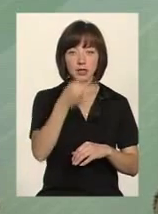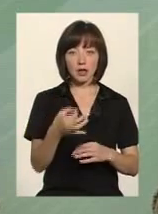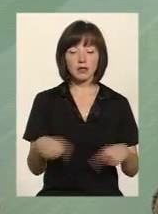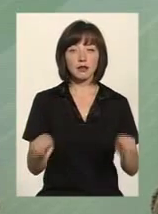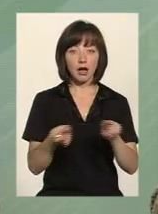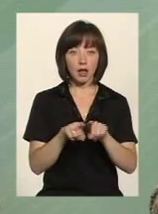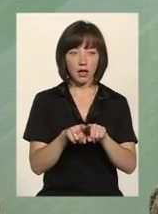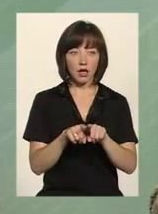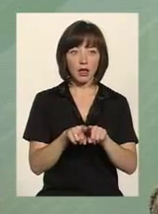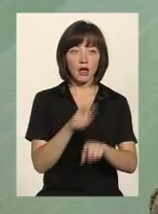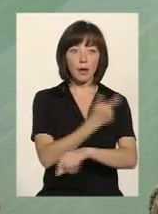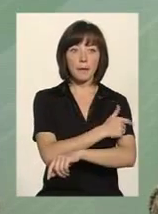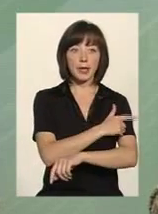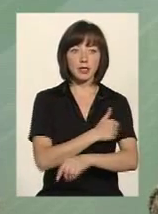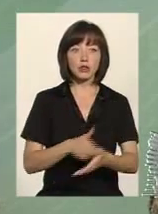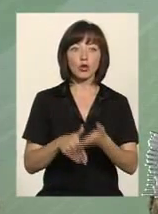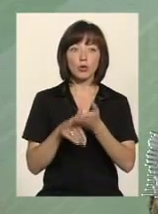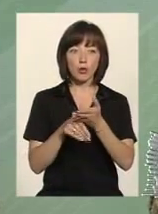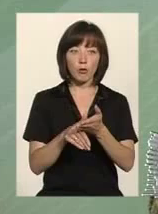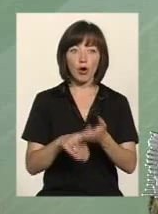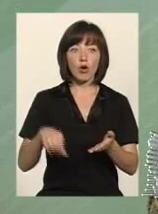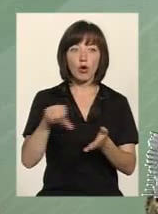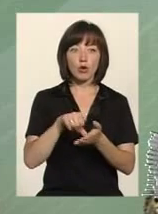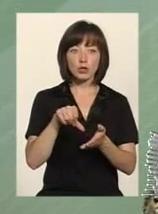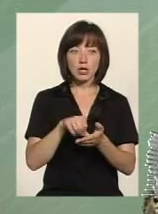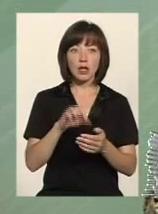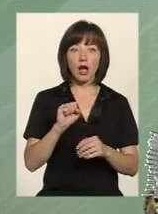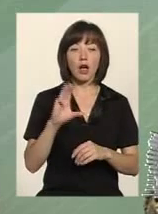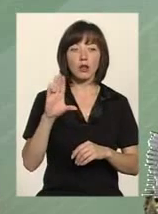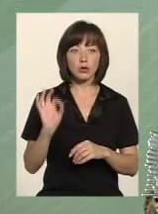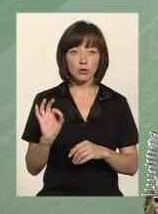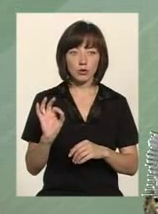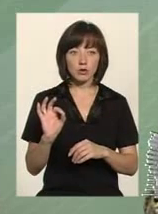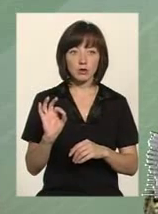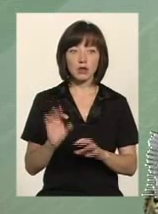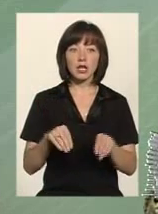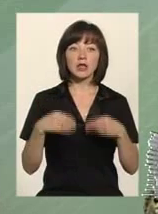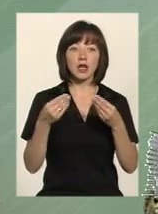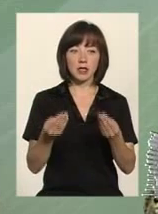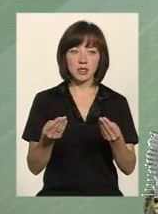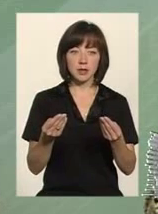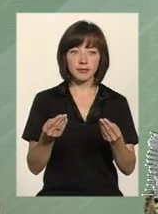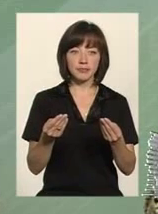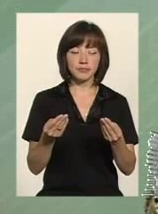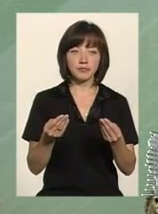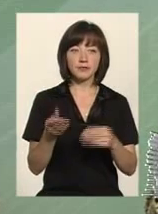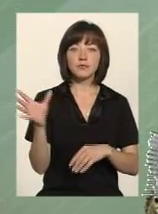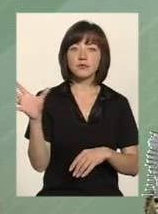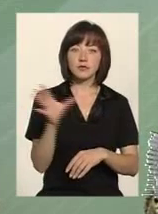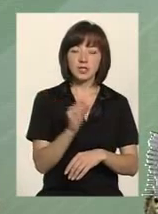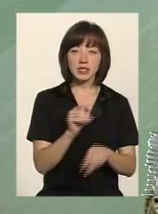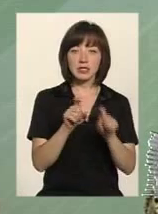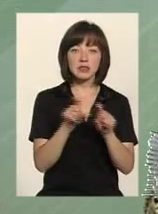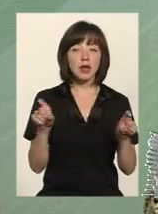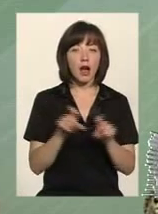таке, що медична допомога учасникам АТО надається у всіх медичних